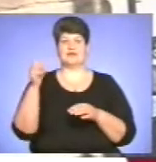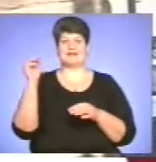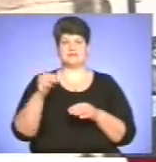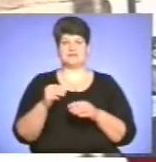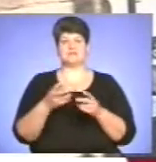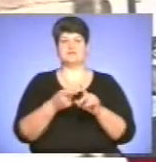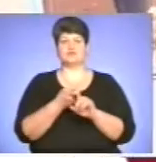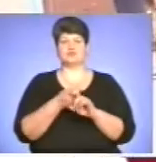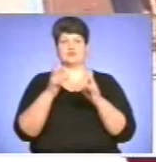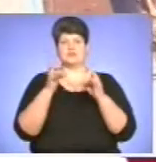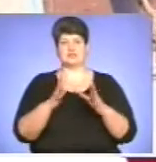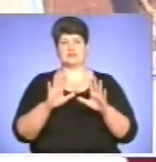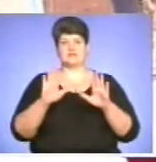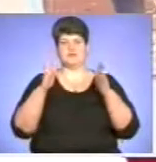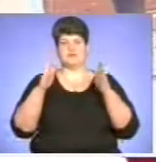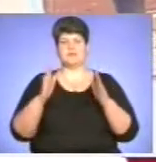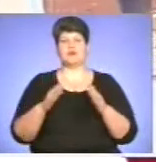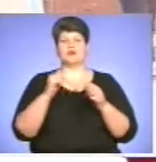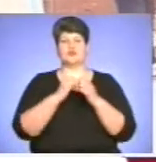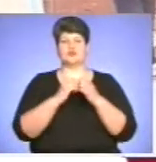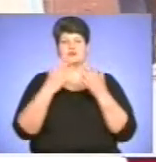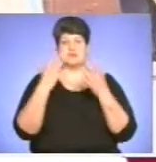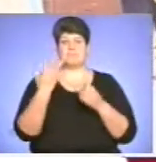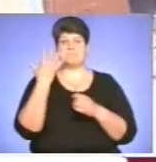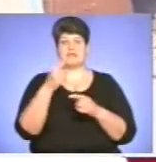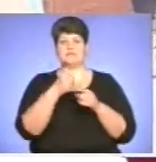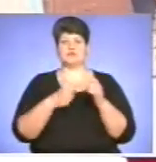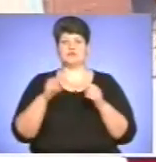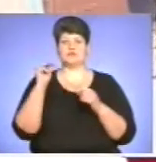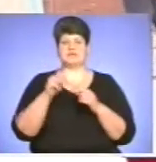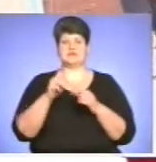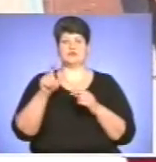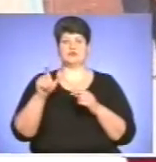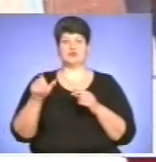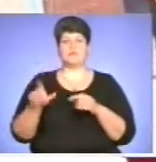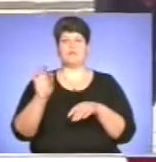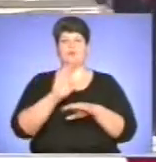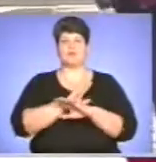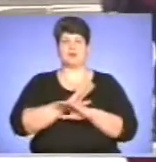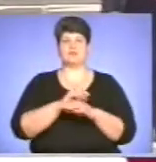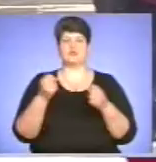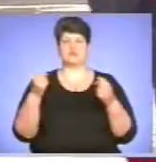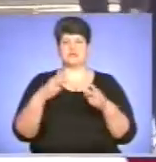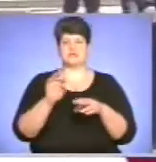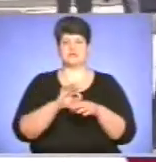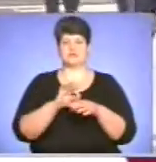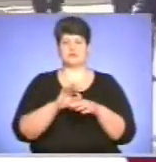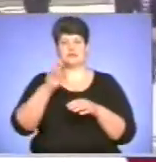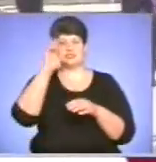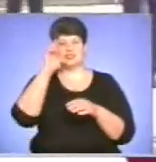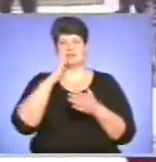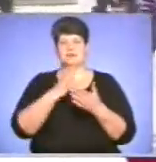нещасних випадків. У світі щодня 5,5 тисяч людей помирають від професійних захворювань. Держава зазнає значних